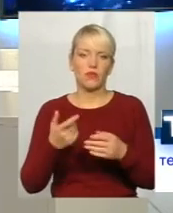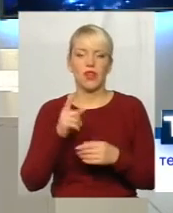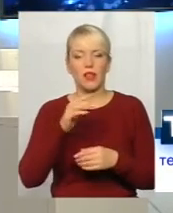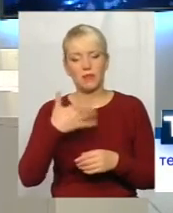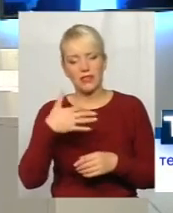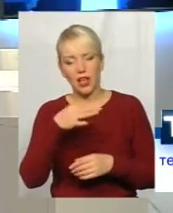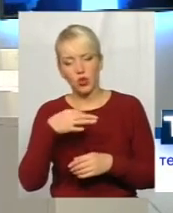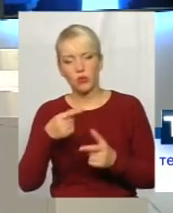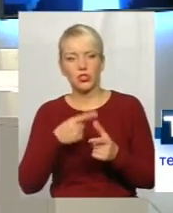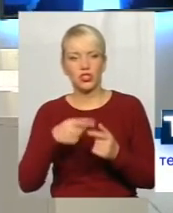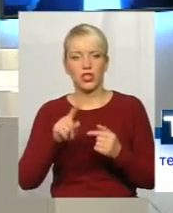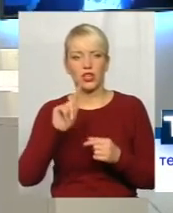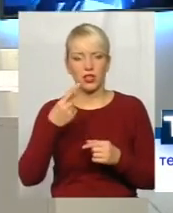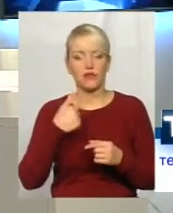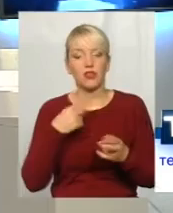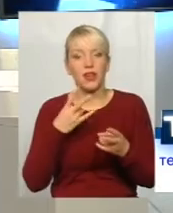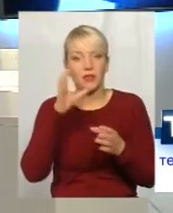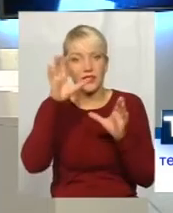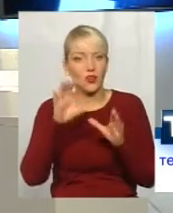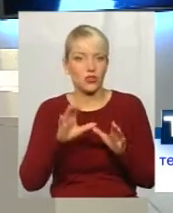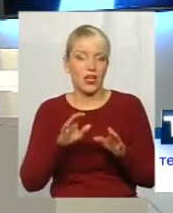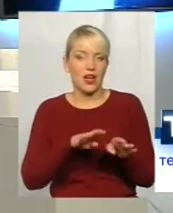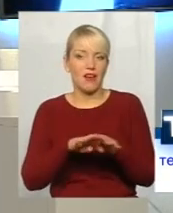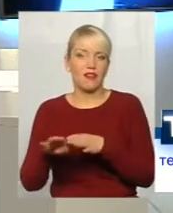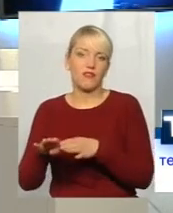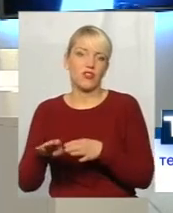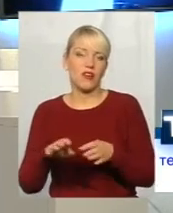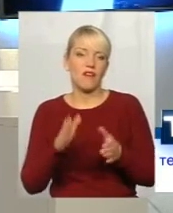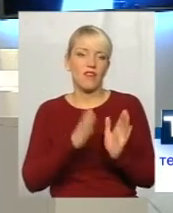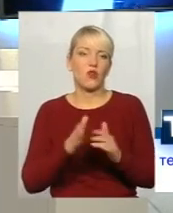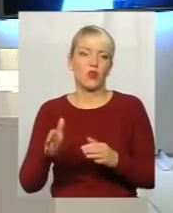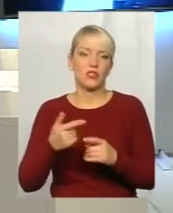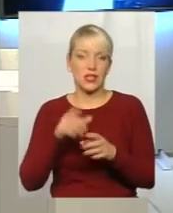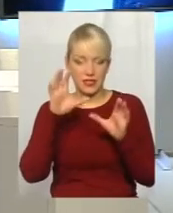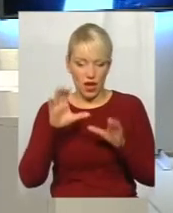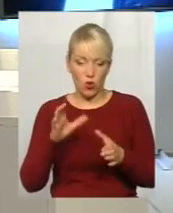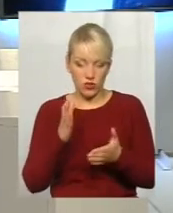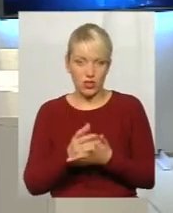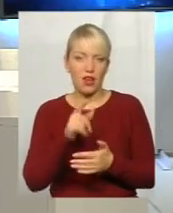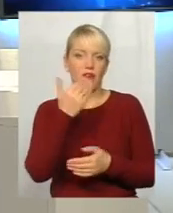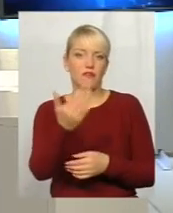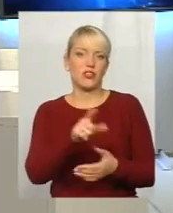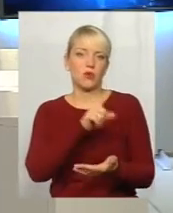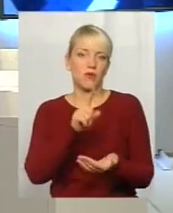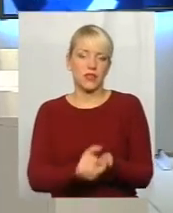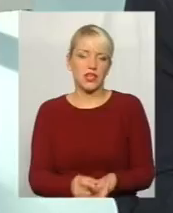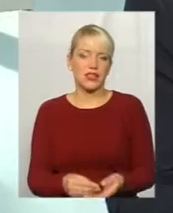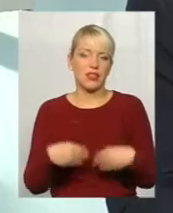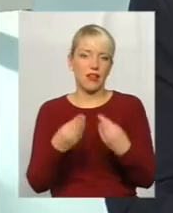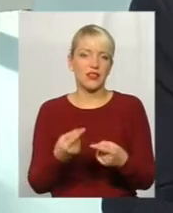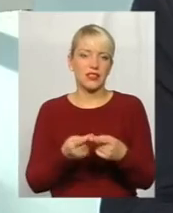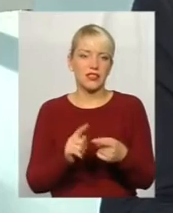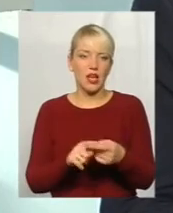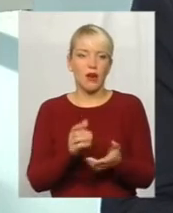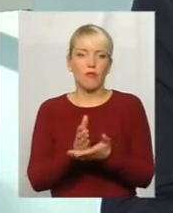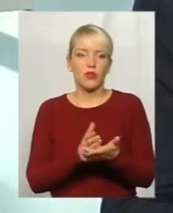але треба на законодавчому рівні все вирегулювати. Тому що людина приходить, каже, закон є, ви зобов'язані надавати ці послуги. Ви розумієте? І нас ставлять